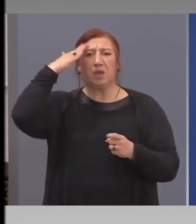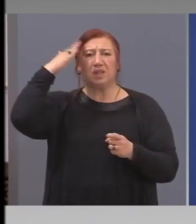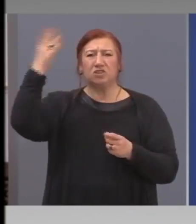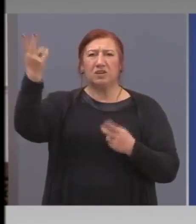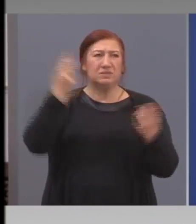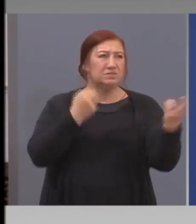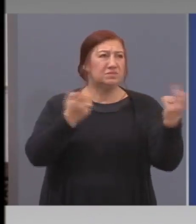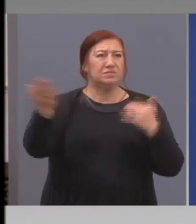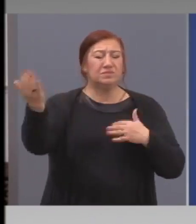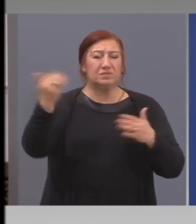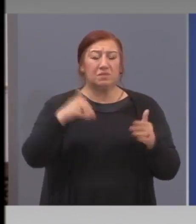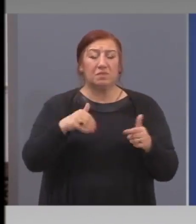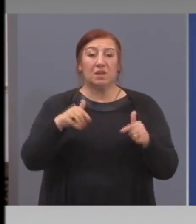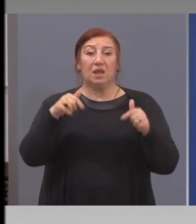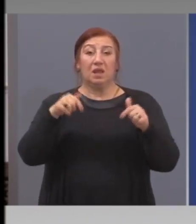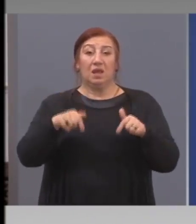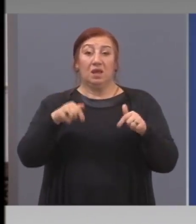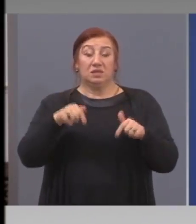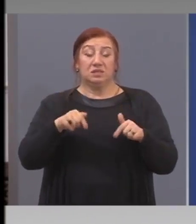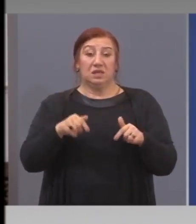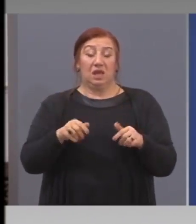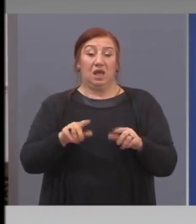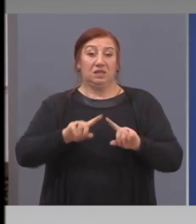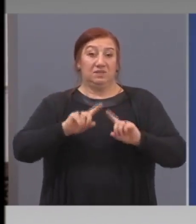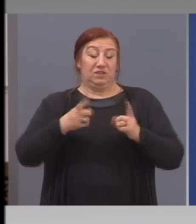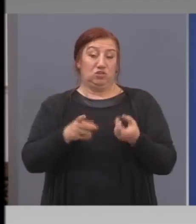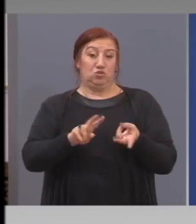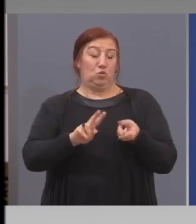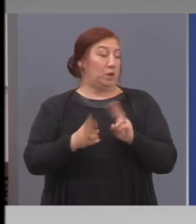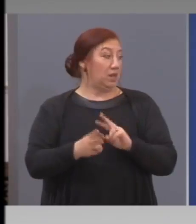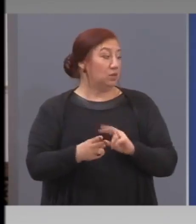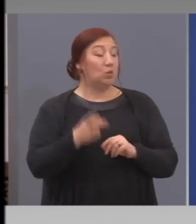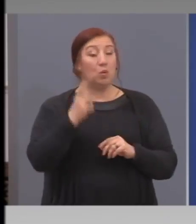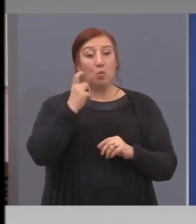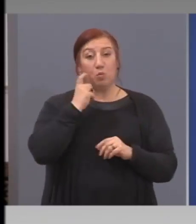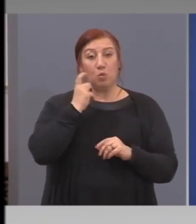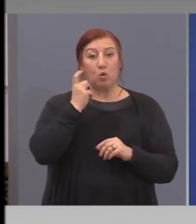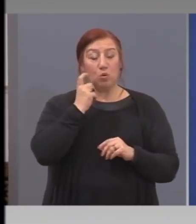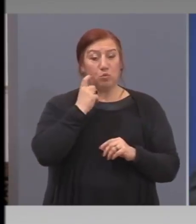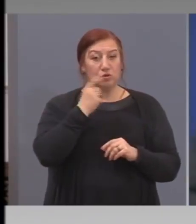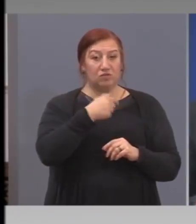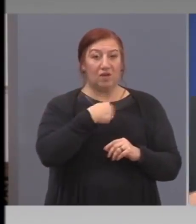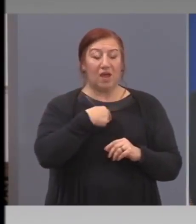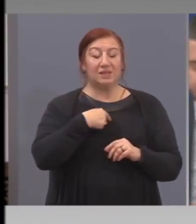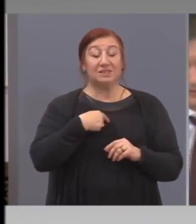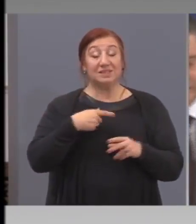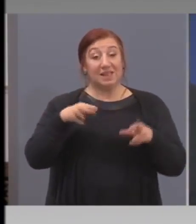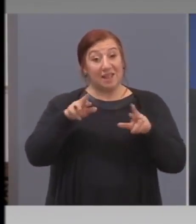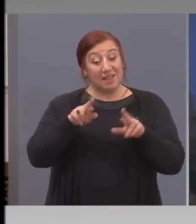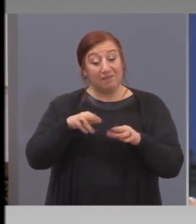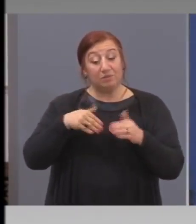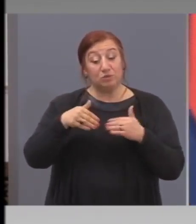да ги заселваме на сила и да им правим къщи. Аз се надявам скоро да има терминал София.